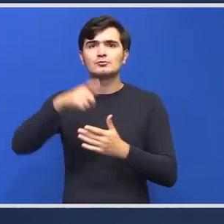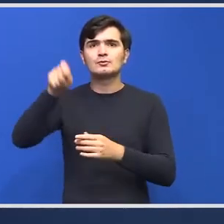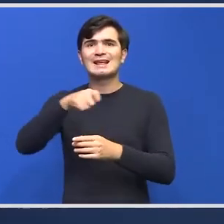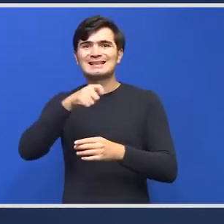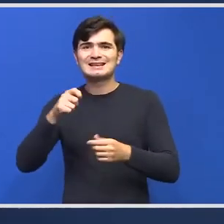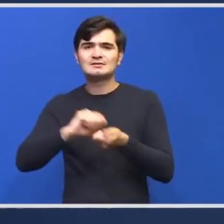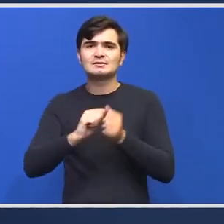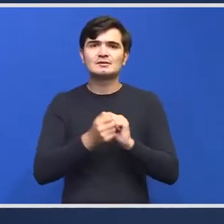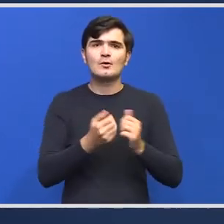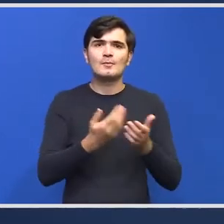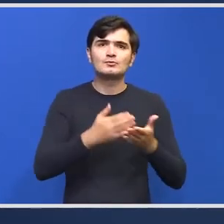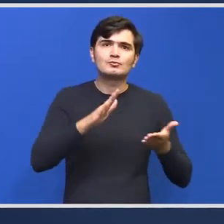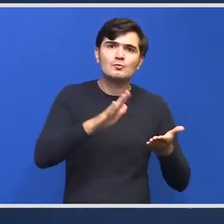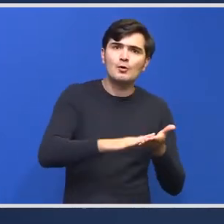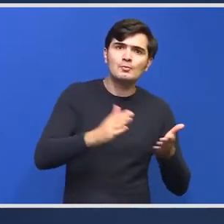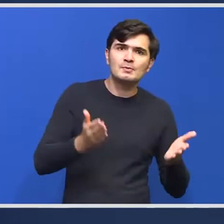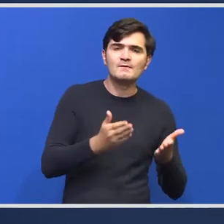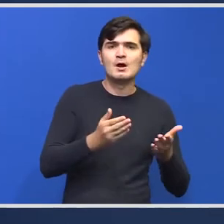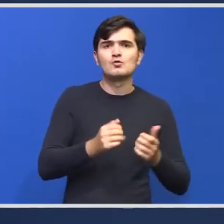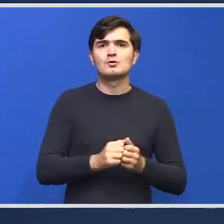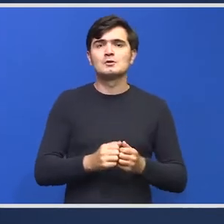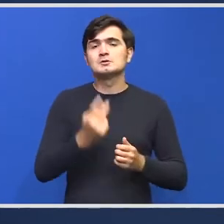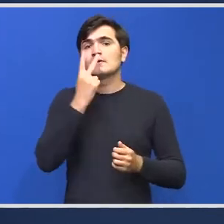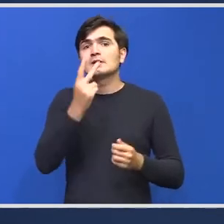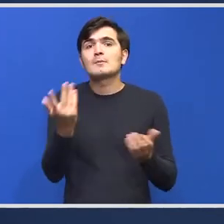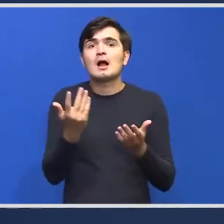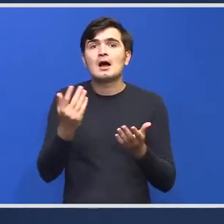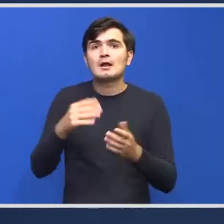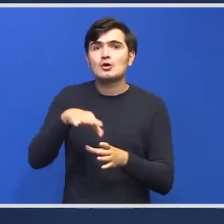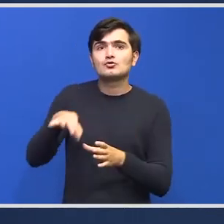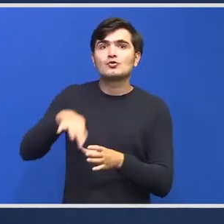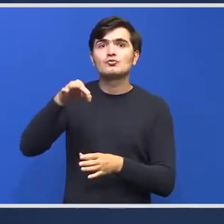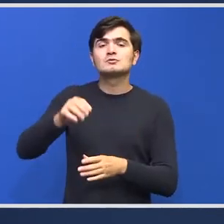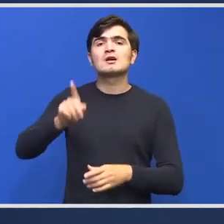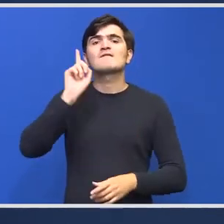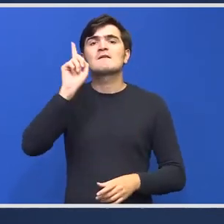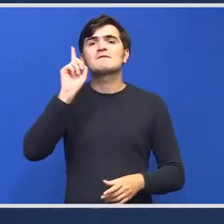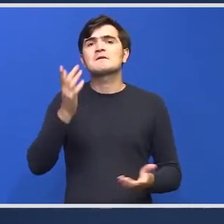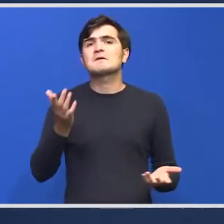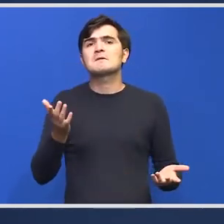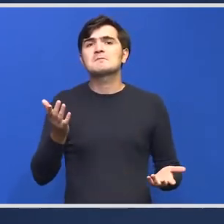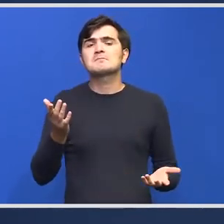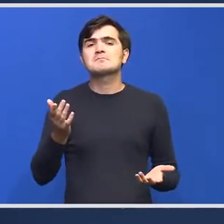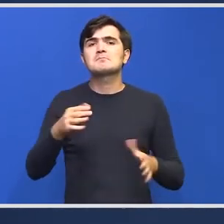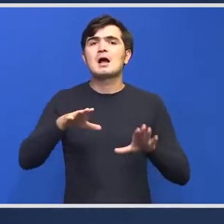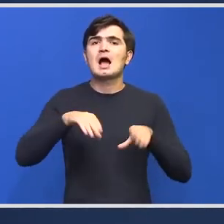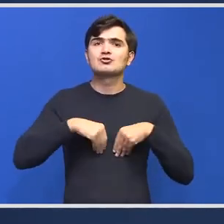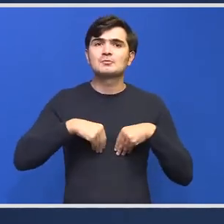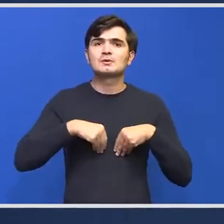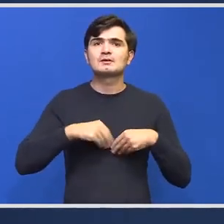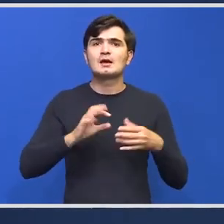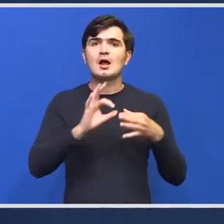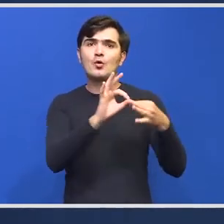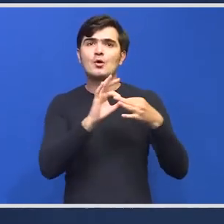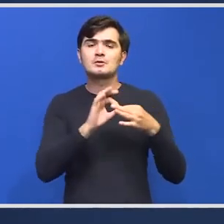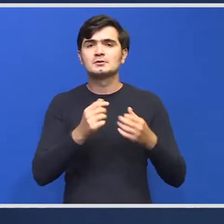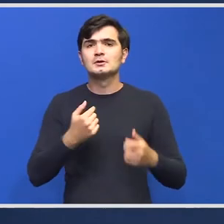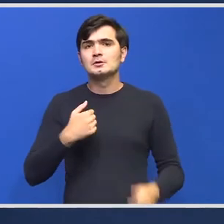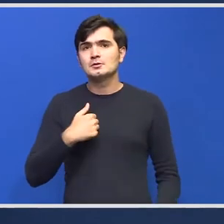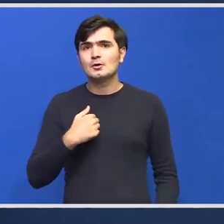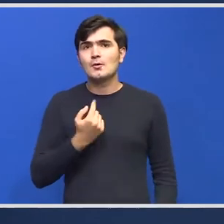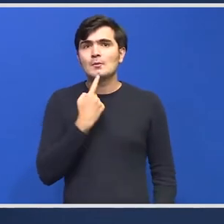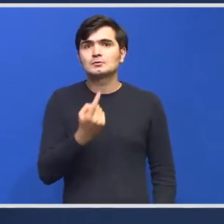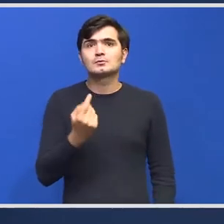motivare, incentivare. Vom vedea care dintre soluții vor fi acceptate în coaliție. Eu mi-am